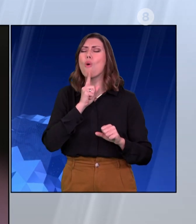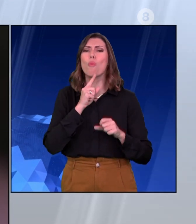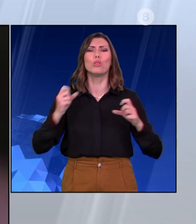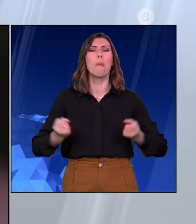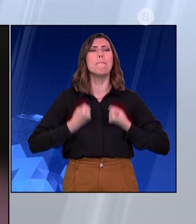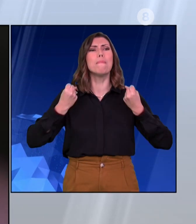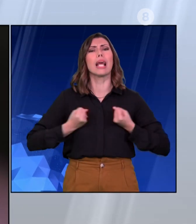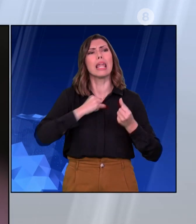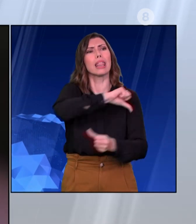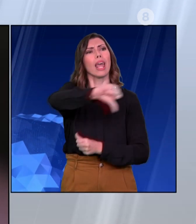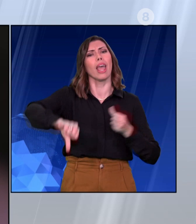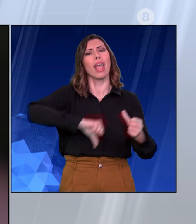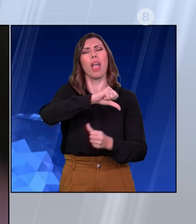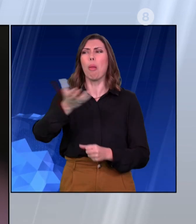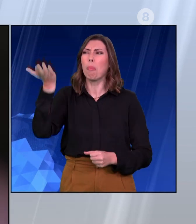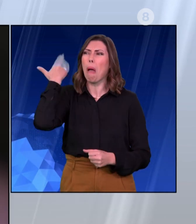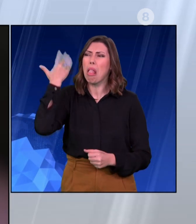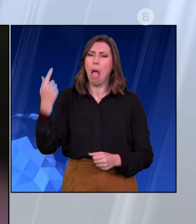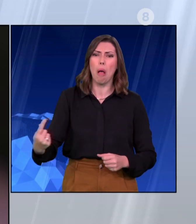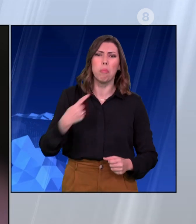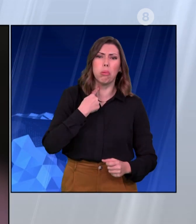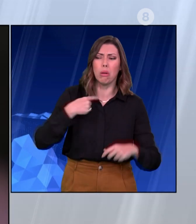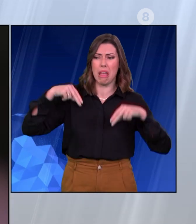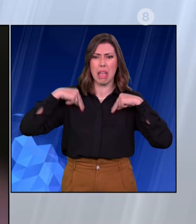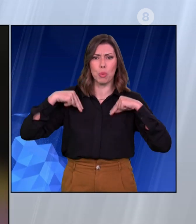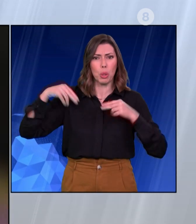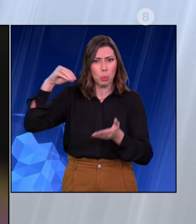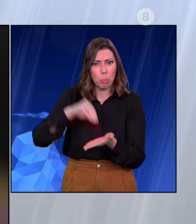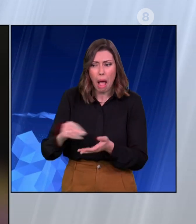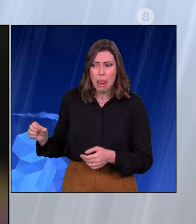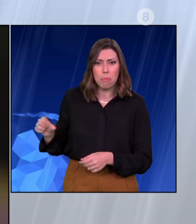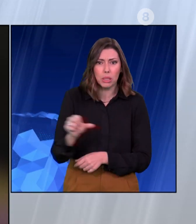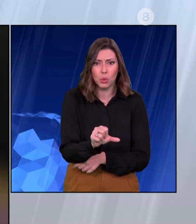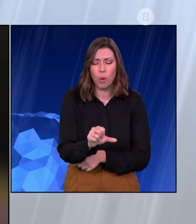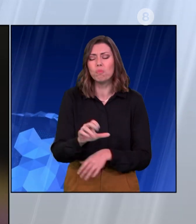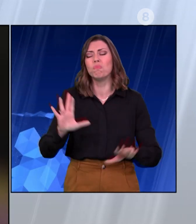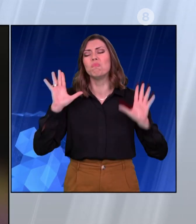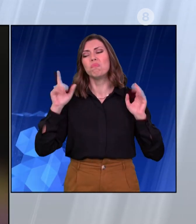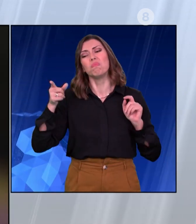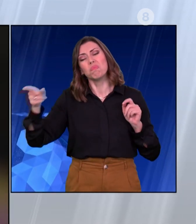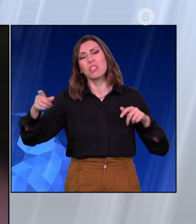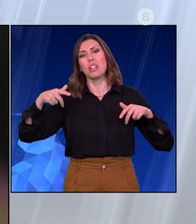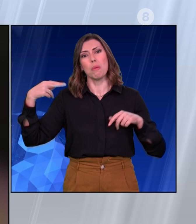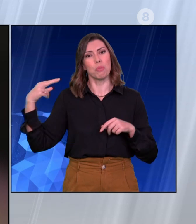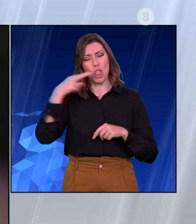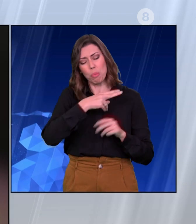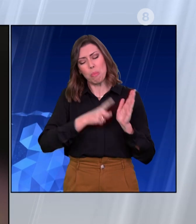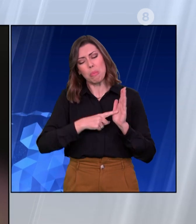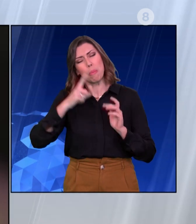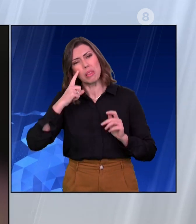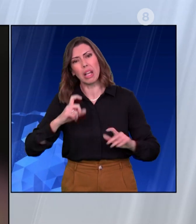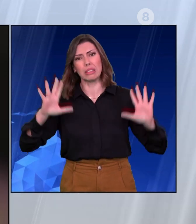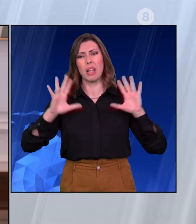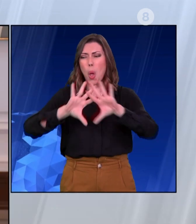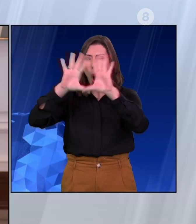υπουργούς στα υπουργεία στα οποία απέτυχαν παλιότερα, να ξέρει ότι οι υποκλήσεις και οι υποχωρήσεις δεν πρόκειται να